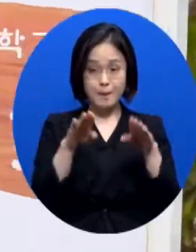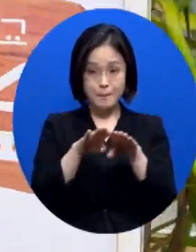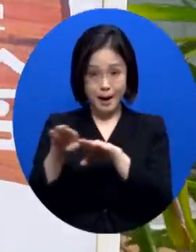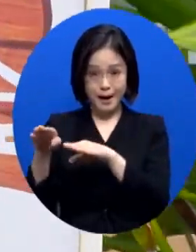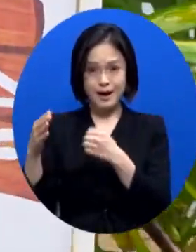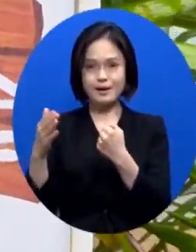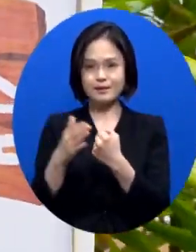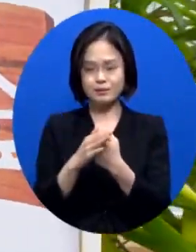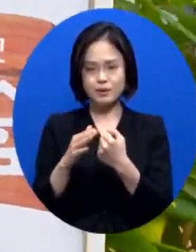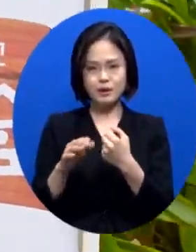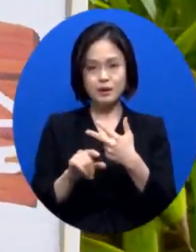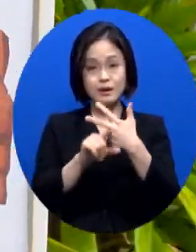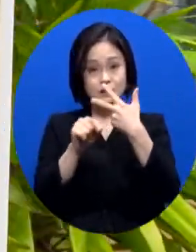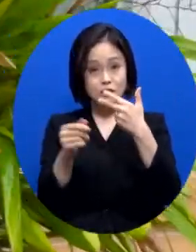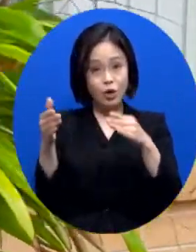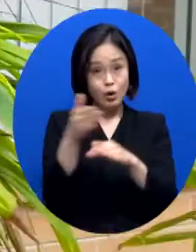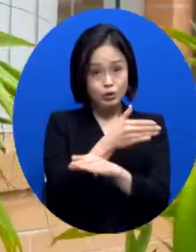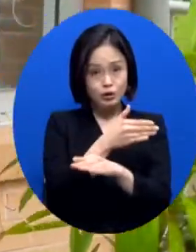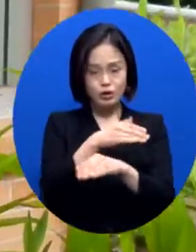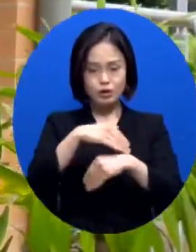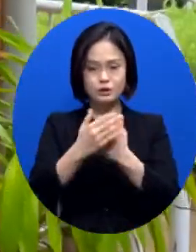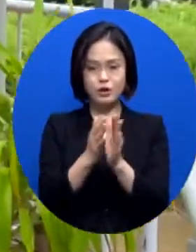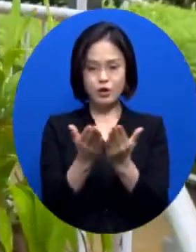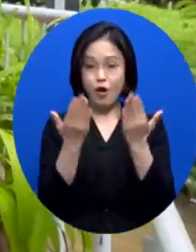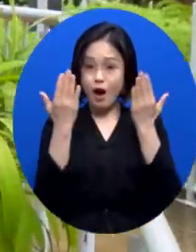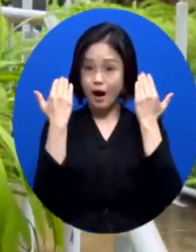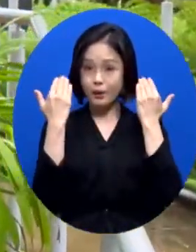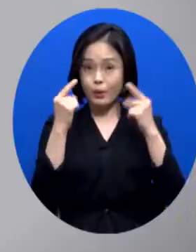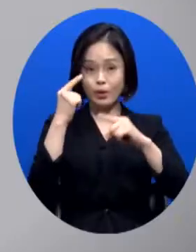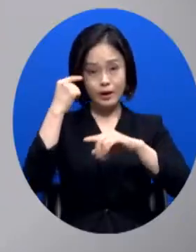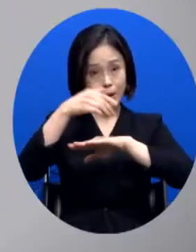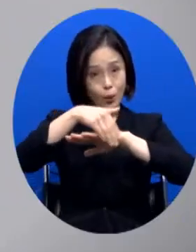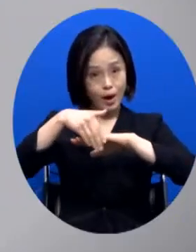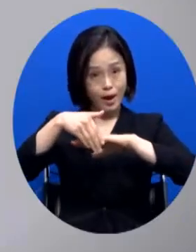있던 교회들도 일정을 연기하거나 취소했습니다.